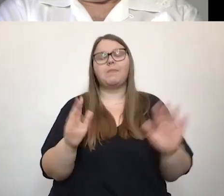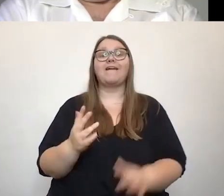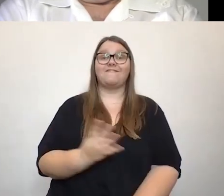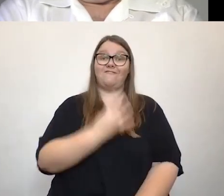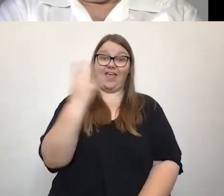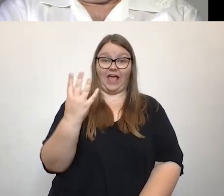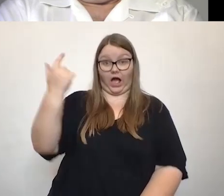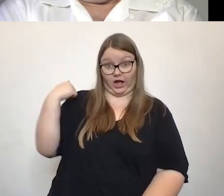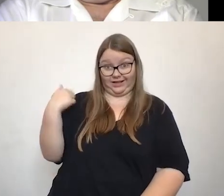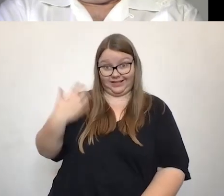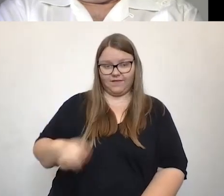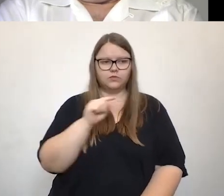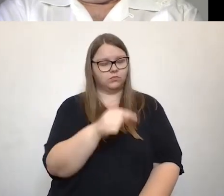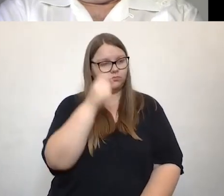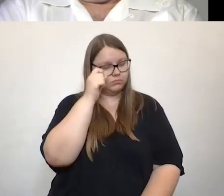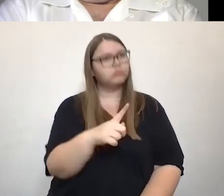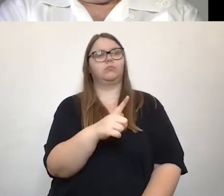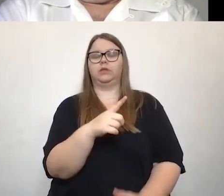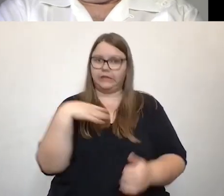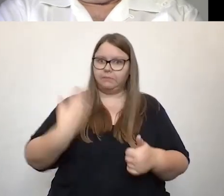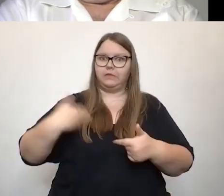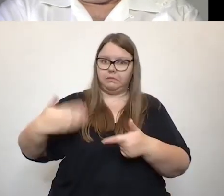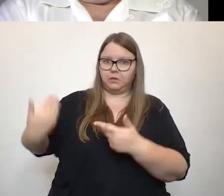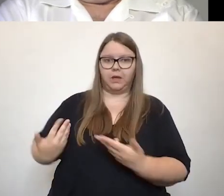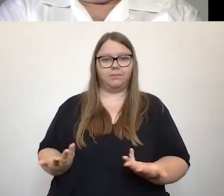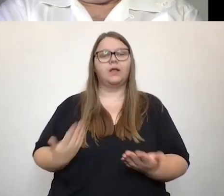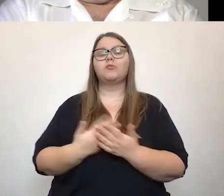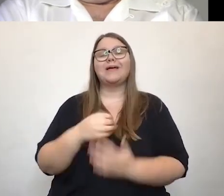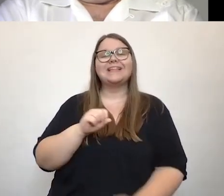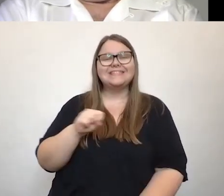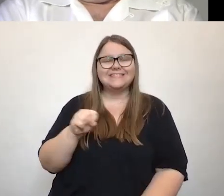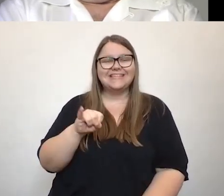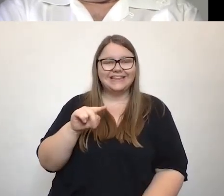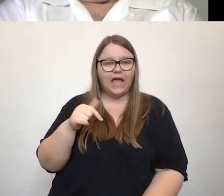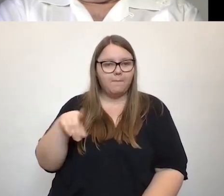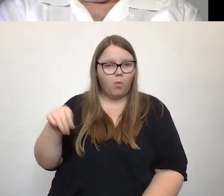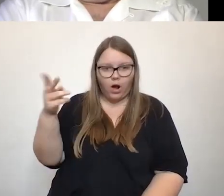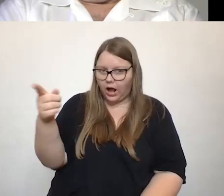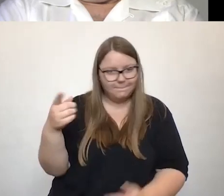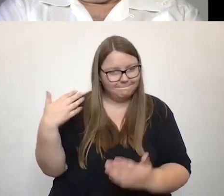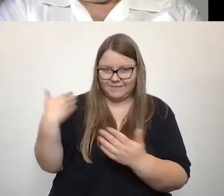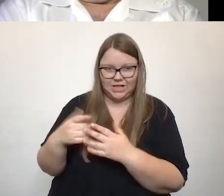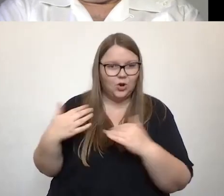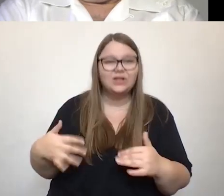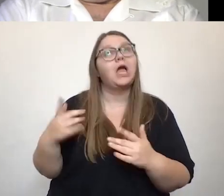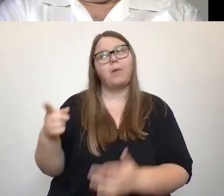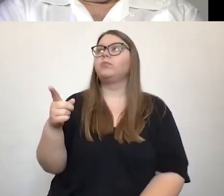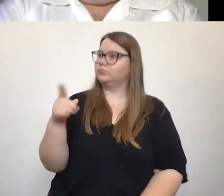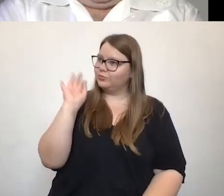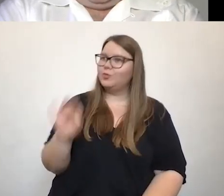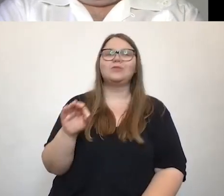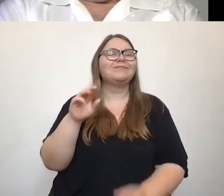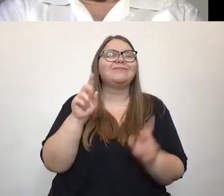und das hat mich schon beeindruckt, was dort teilweise ist und ich war noch nie in Singapur, aber das wäre ja vielleicht mal eine gute